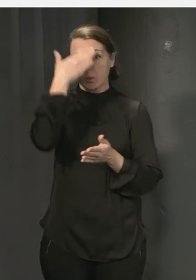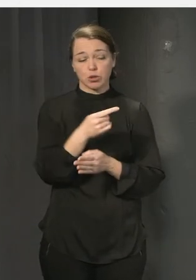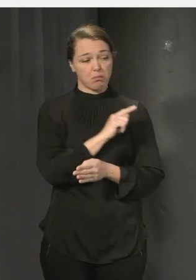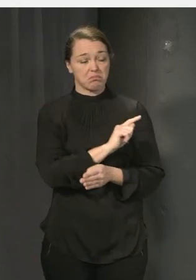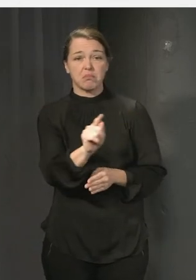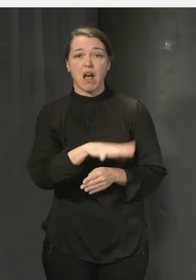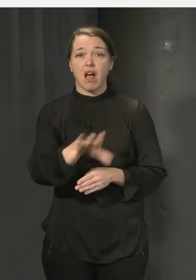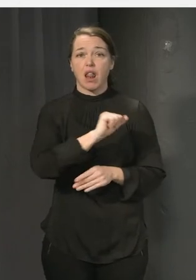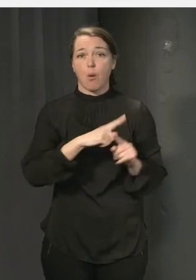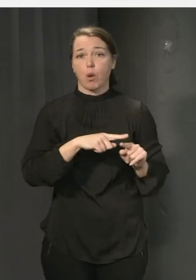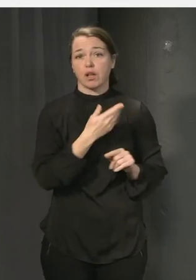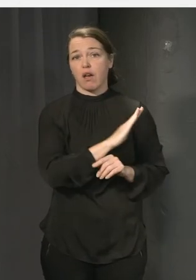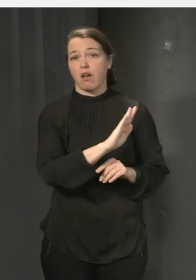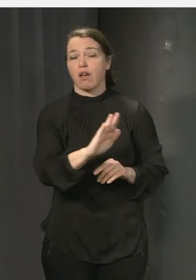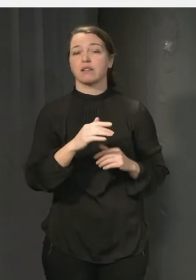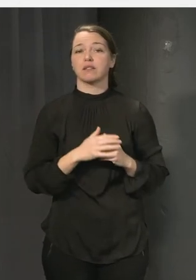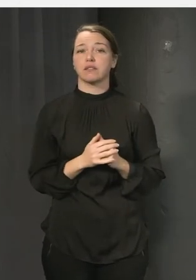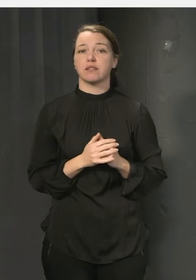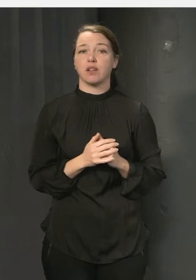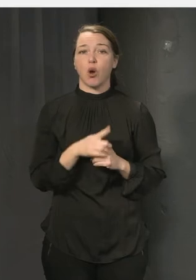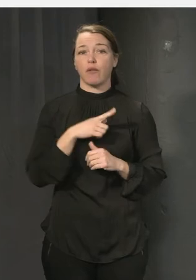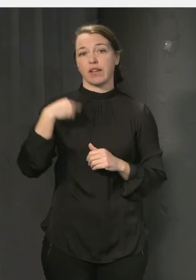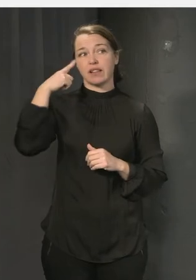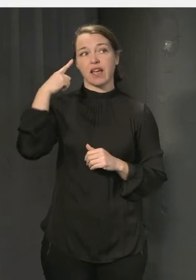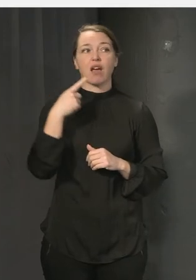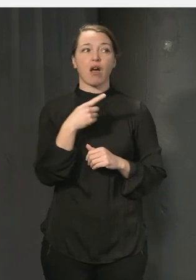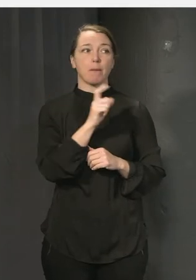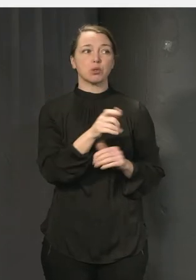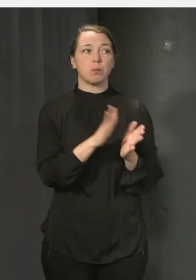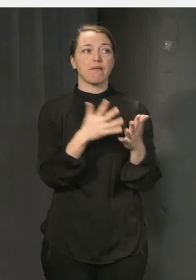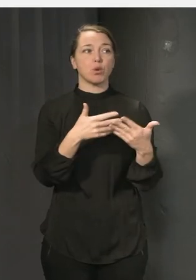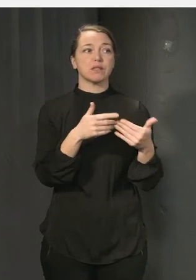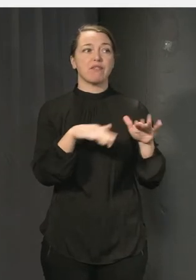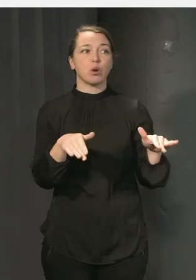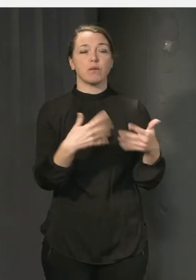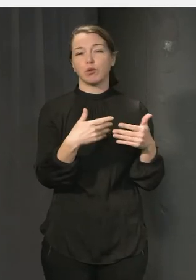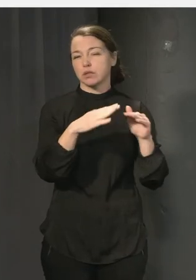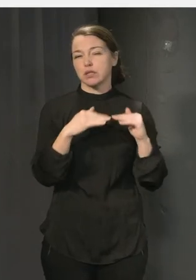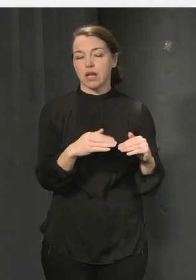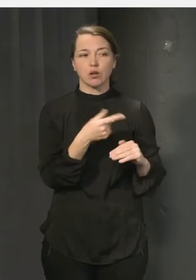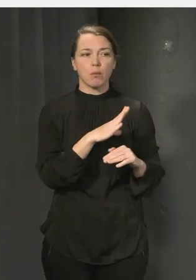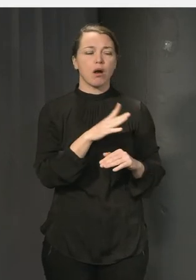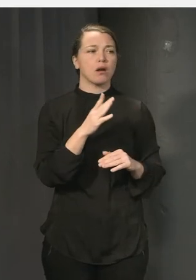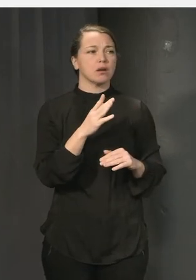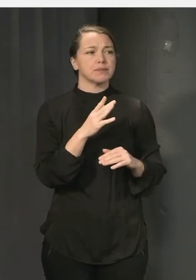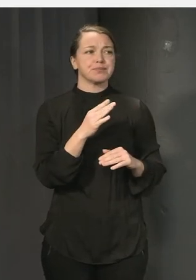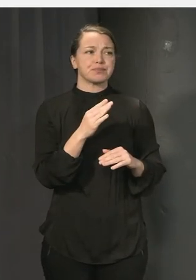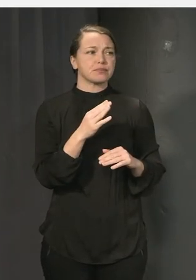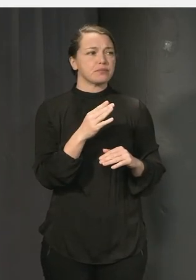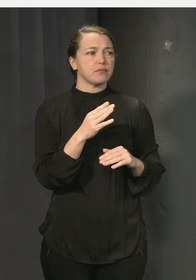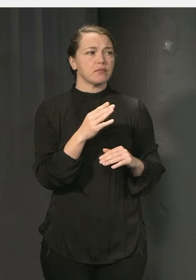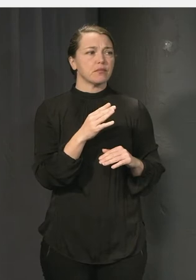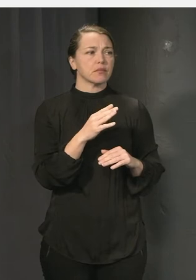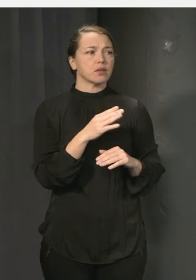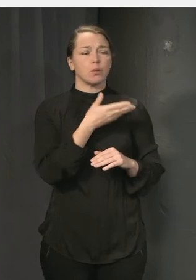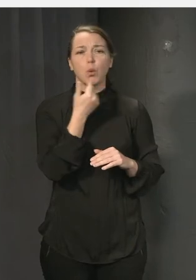elever med funktionsvariation eller funktionsnedsättning kanske har alldeles för lite liksom fått ge del av